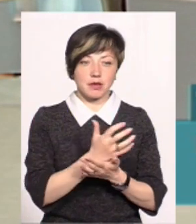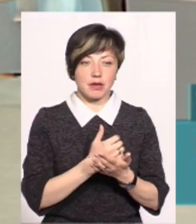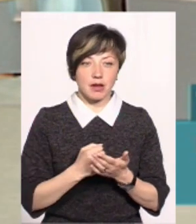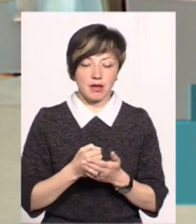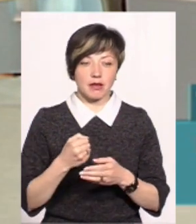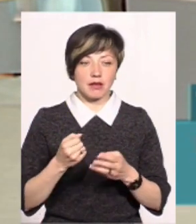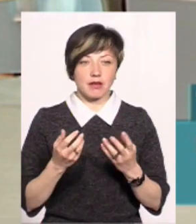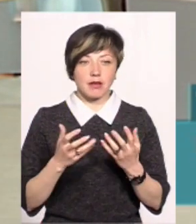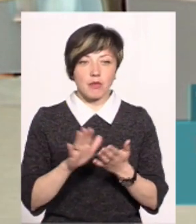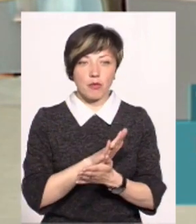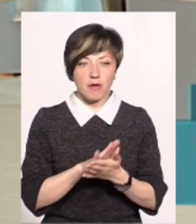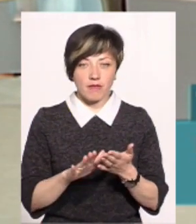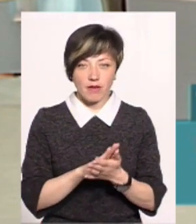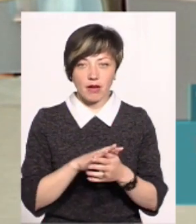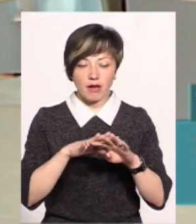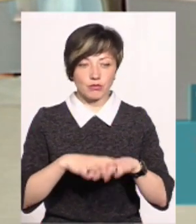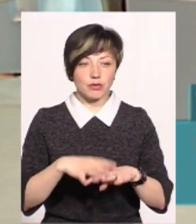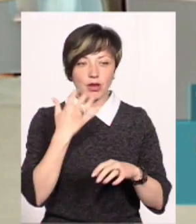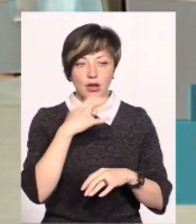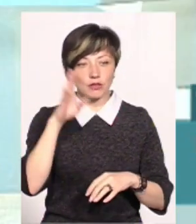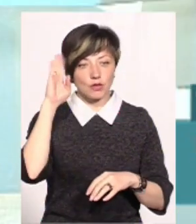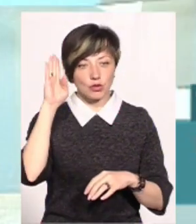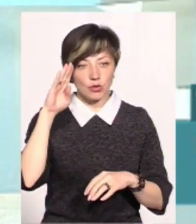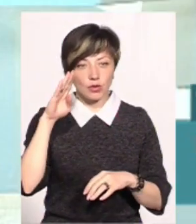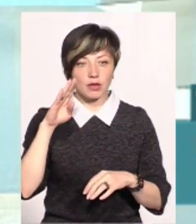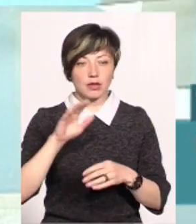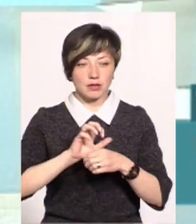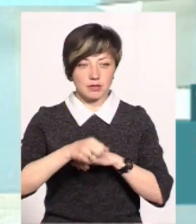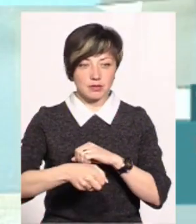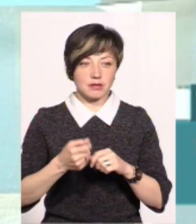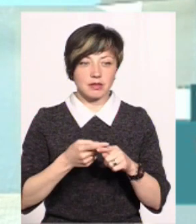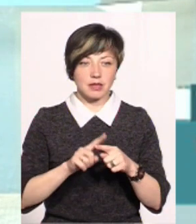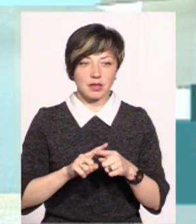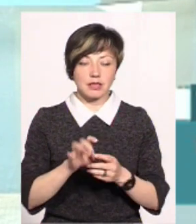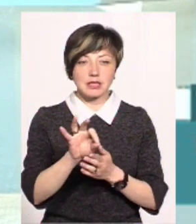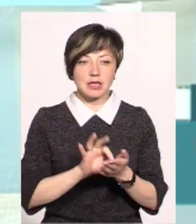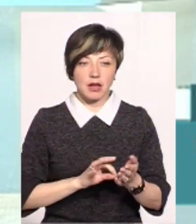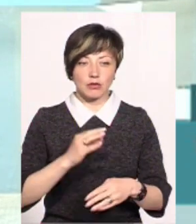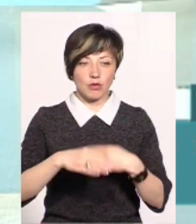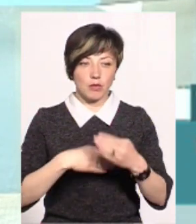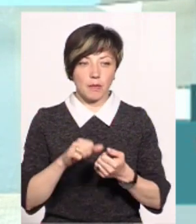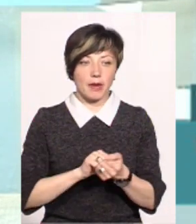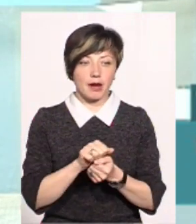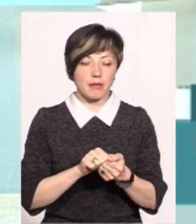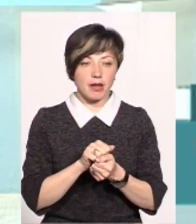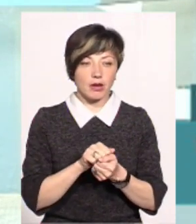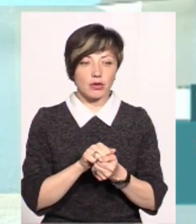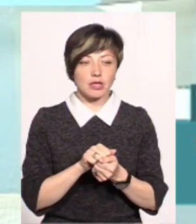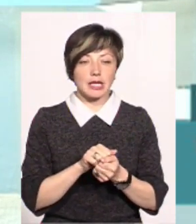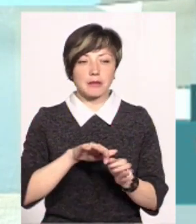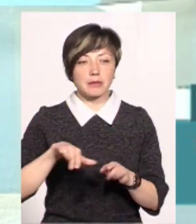картоплю, зразу її промивають гарячою водою, з неї сходить лупина, потім вони її прямо вже в комбайні перемелюють,